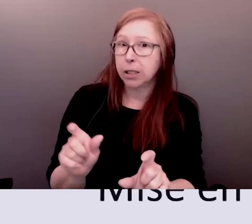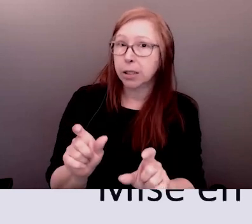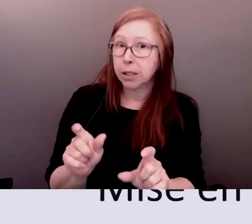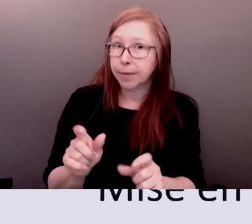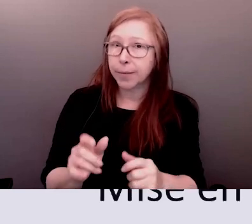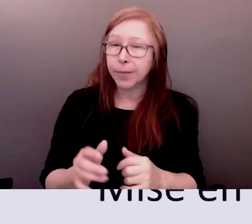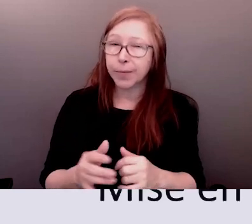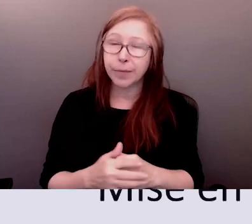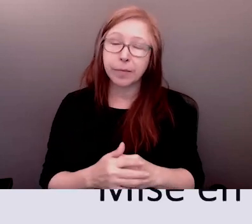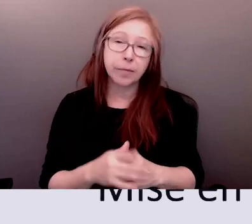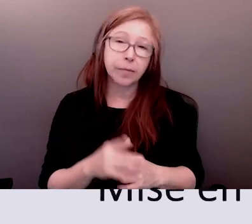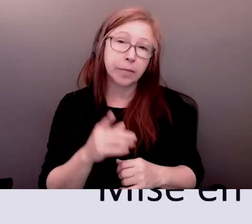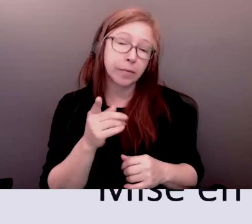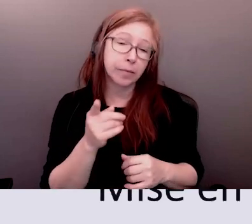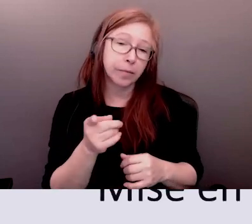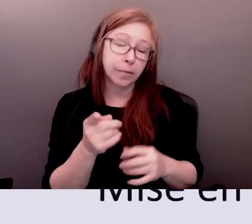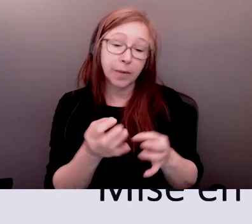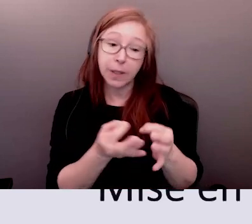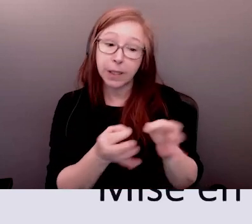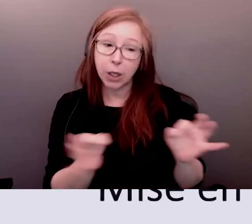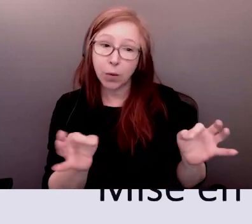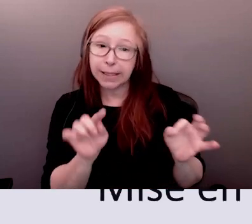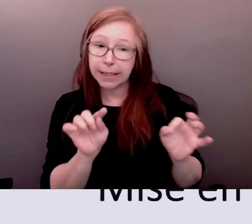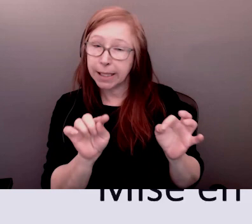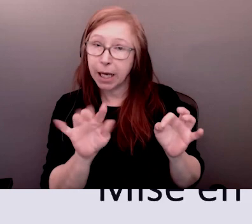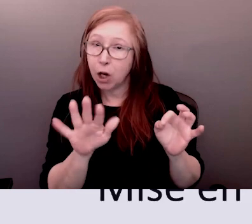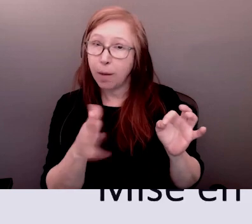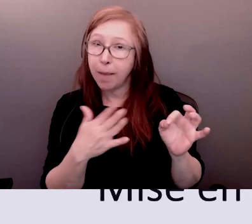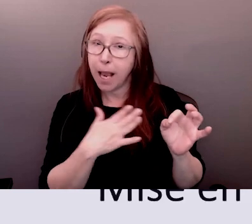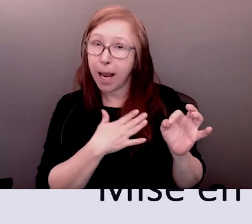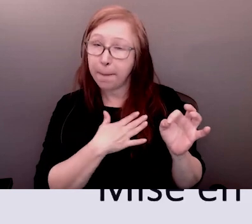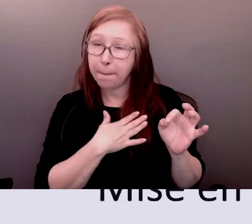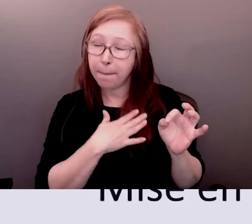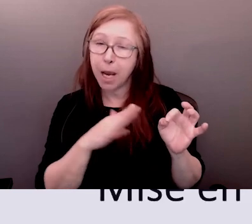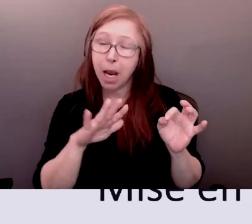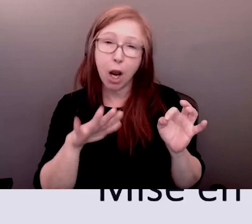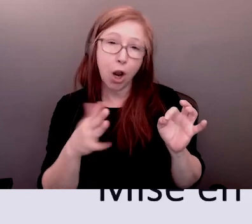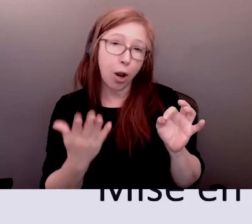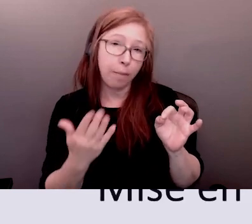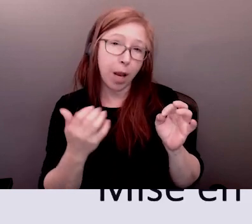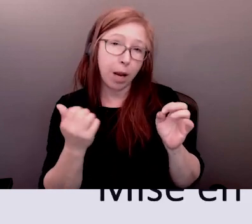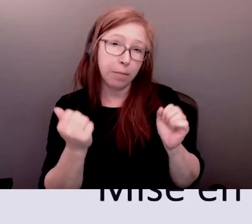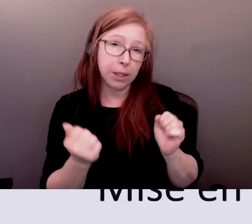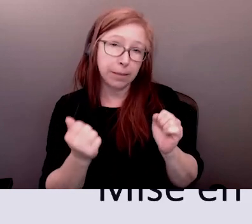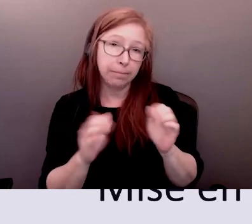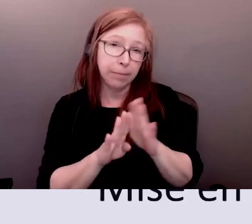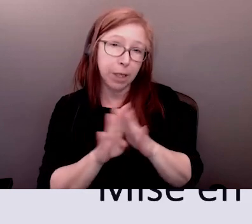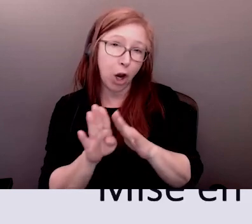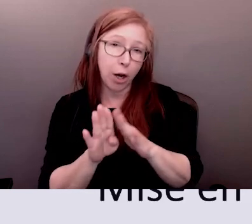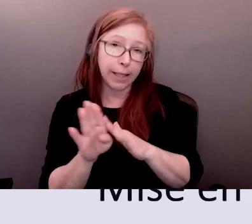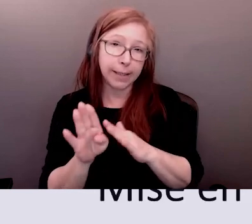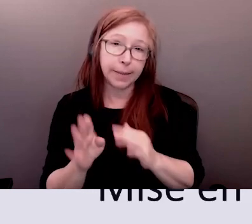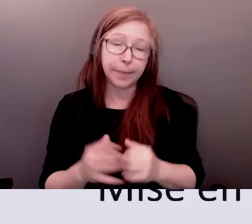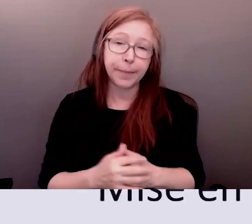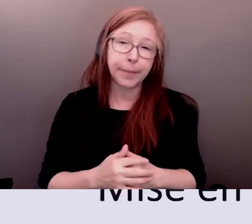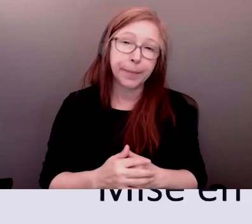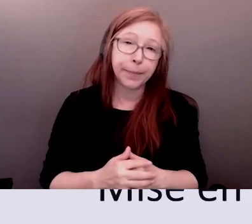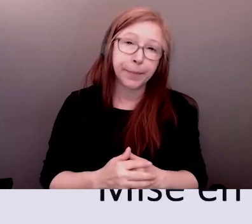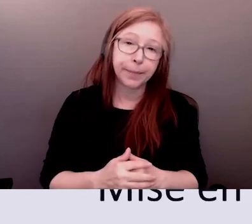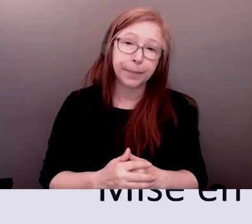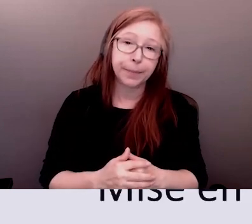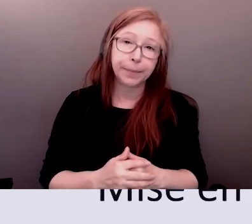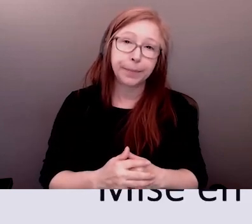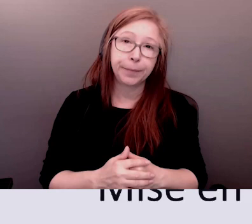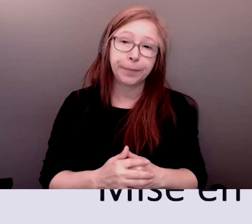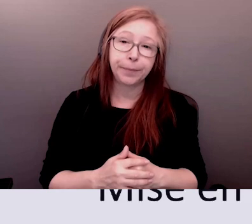deuxième scénario ici donc vous faites partie d'une équipe examinant la version provisoire d'un rapport